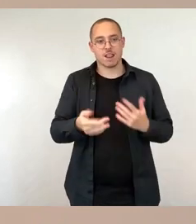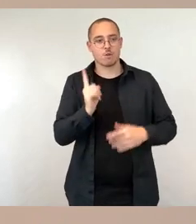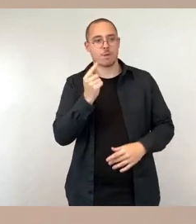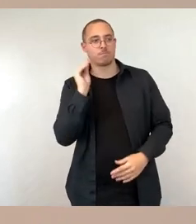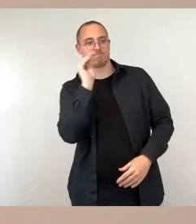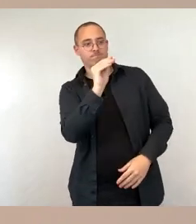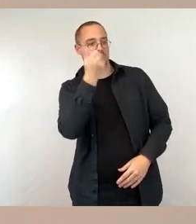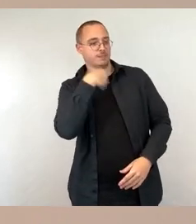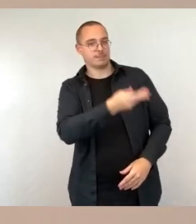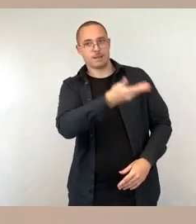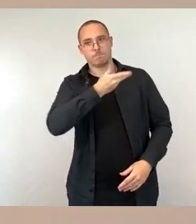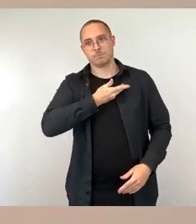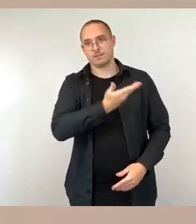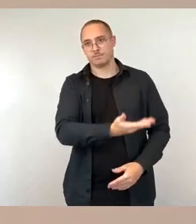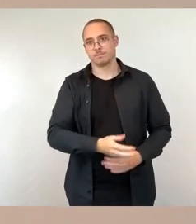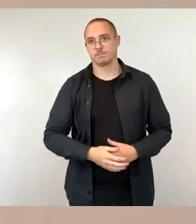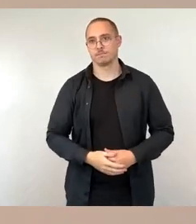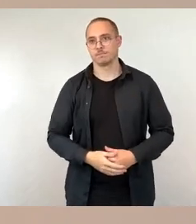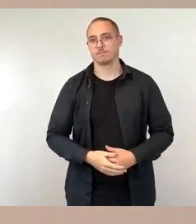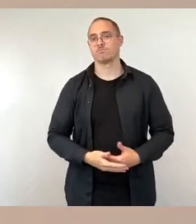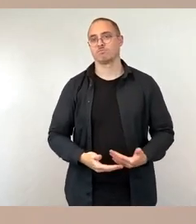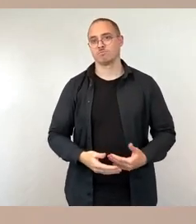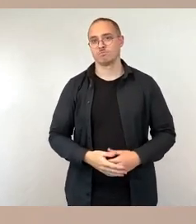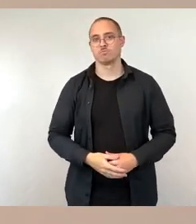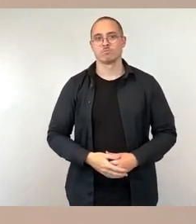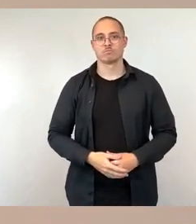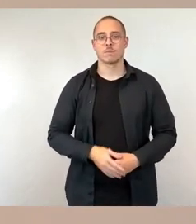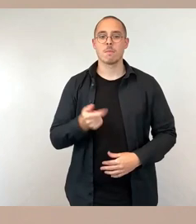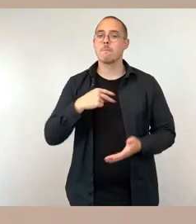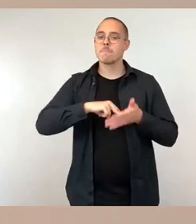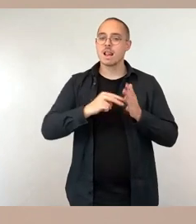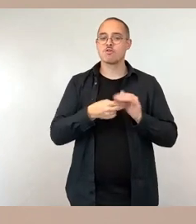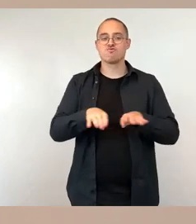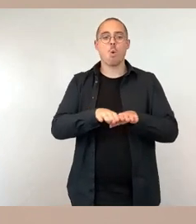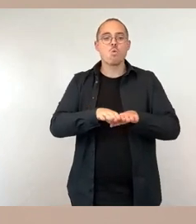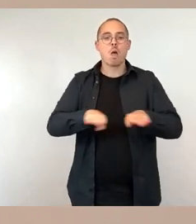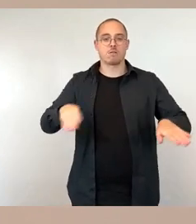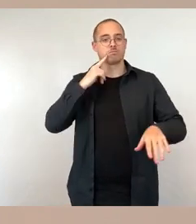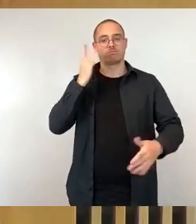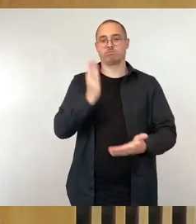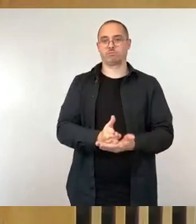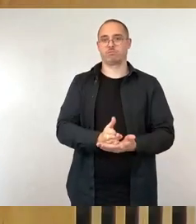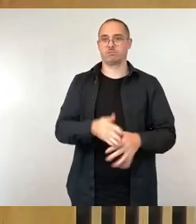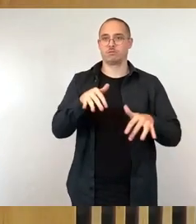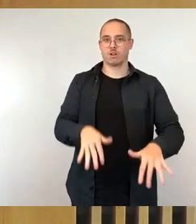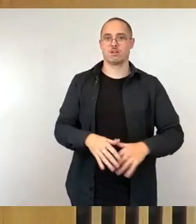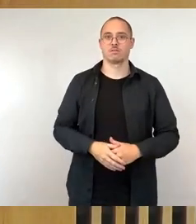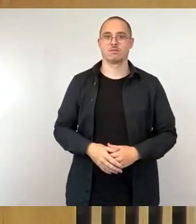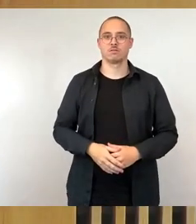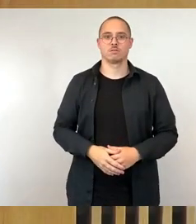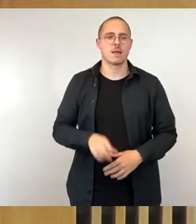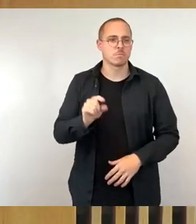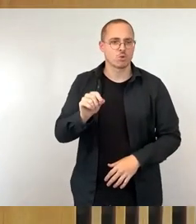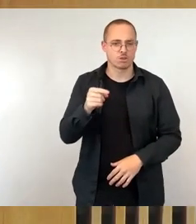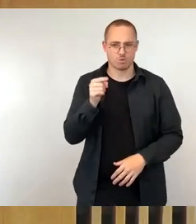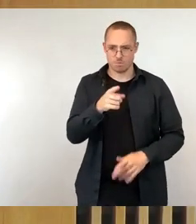Aber zumindest sind die planerischen Grundlagen gelegt. Also seitens der Stadtverwaltung liegen dem Bau dort keine Hürden mehr im